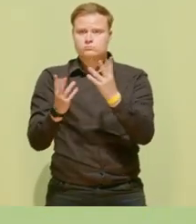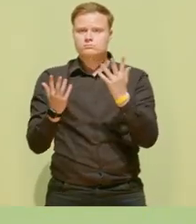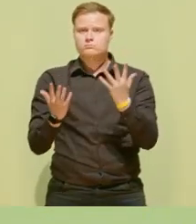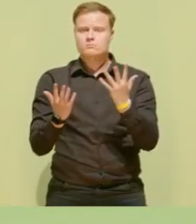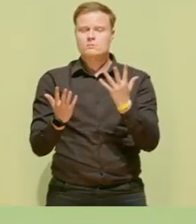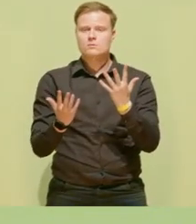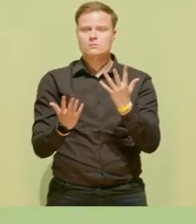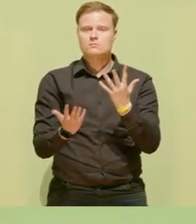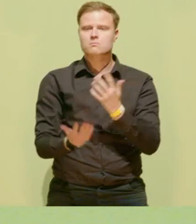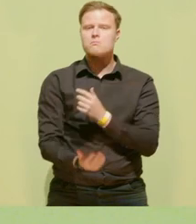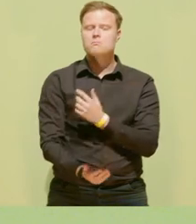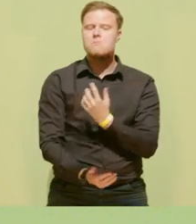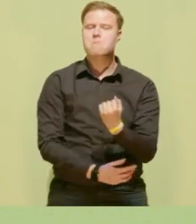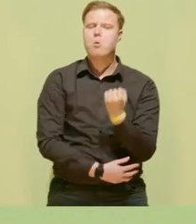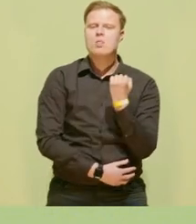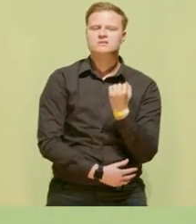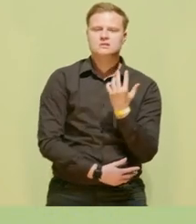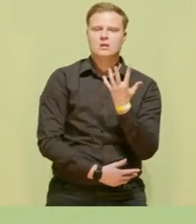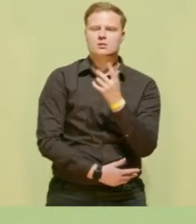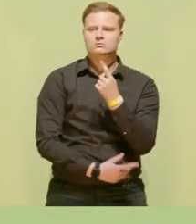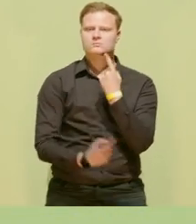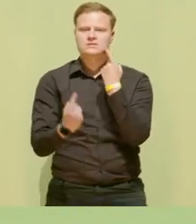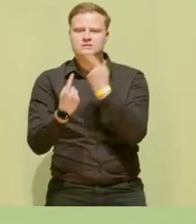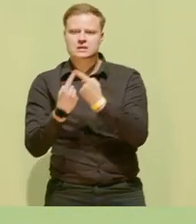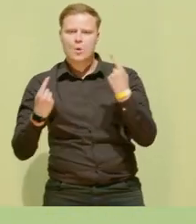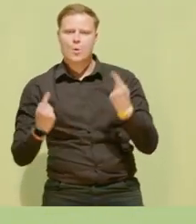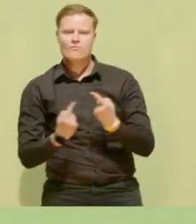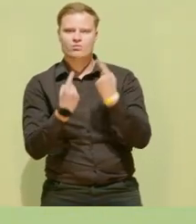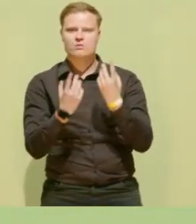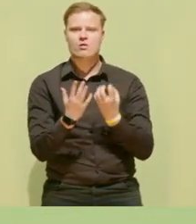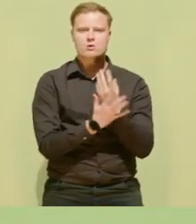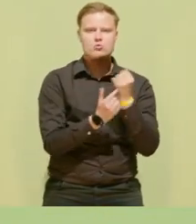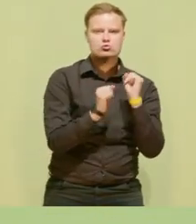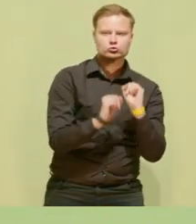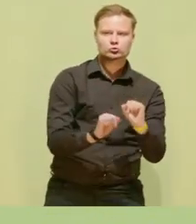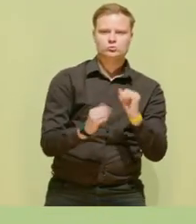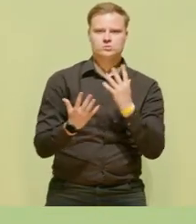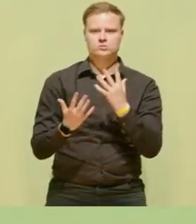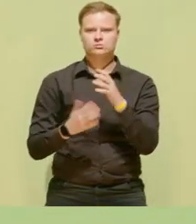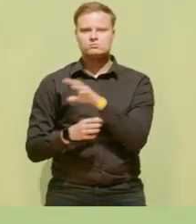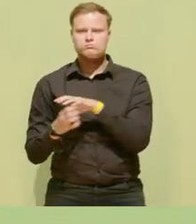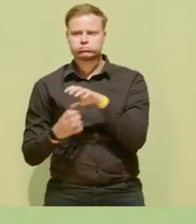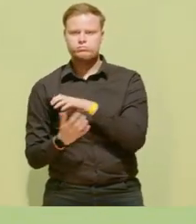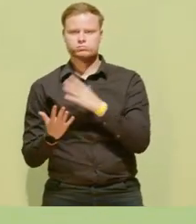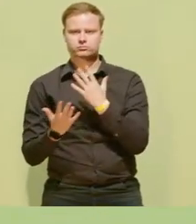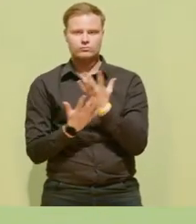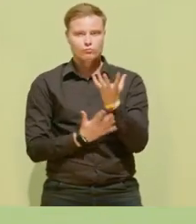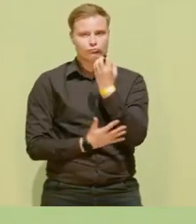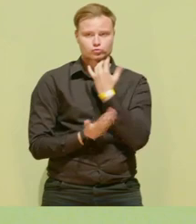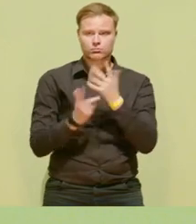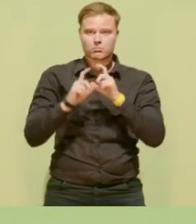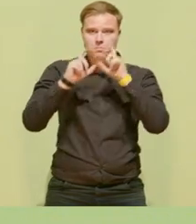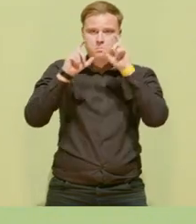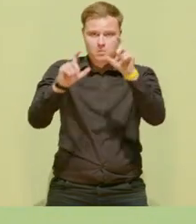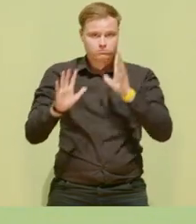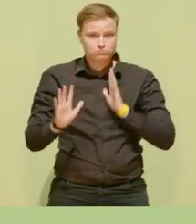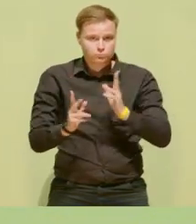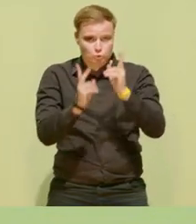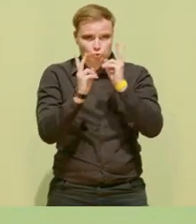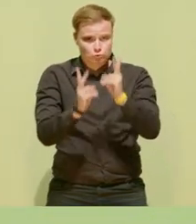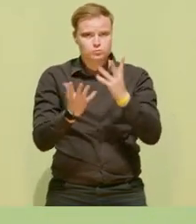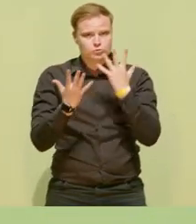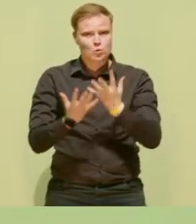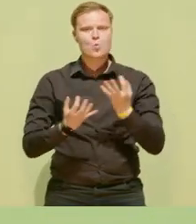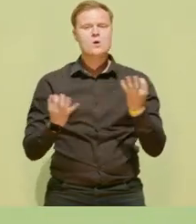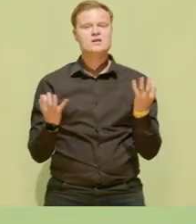tatsächliche Zielkonflikte von Naturschutz und Klimaschutz aufmerksam machen. Und ich finde es gut, dass wir darüber sachlich diskutieren und